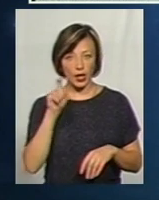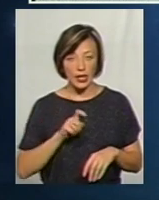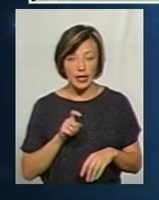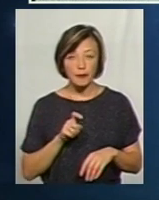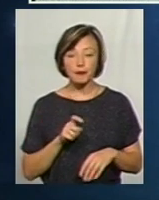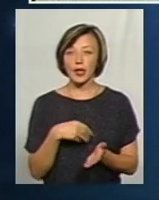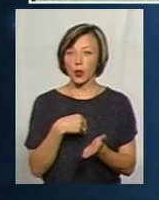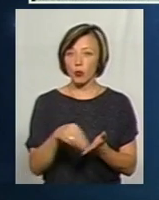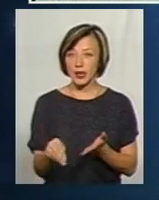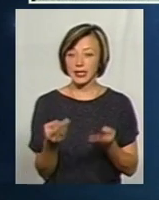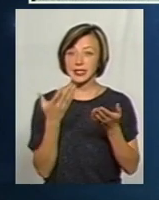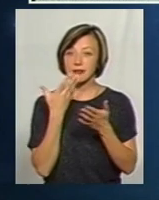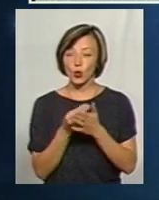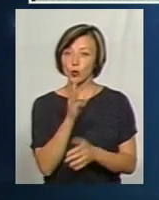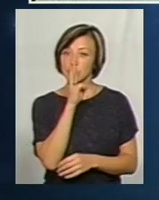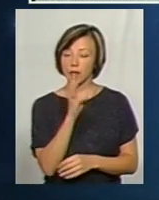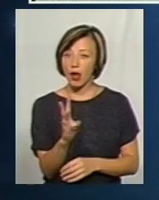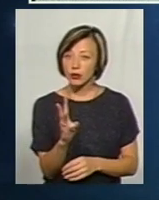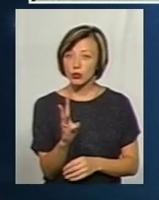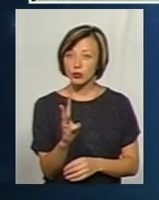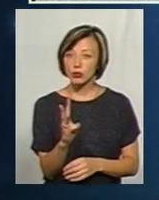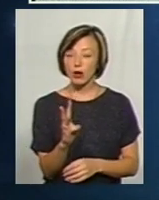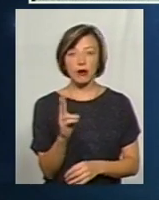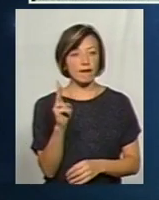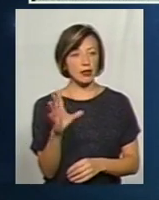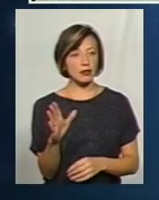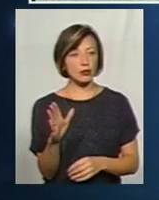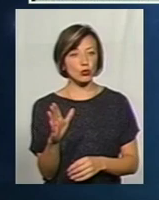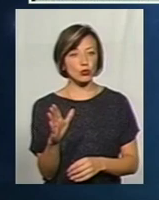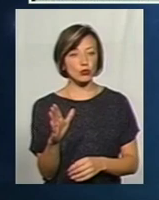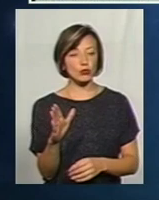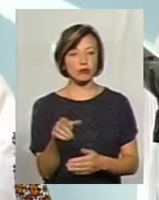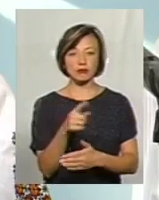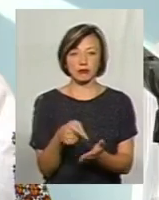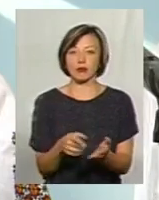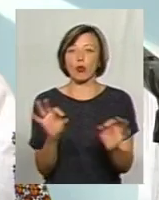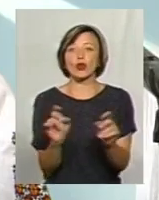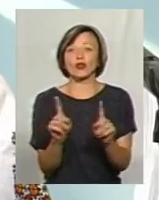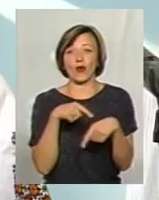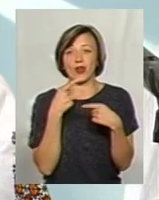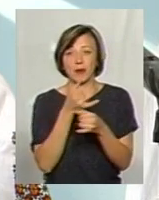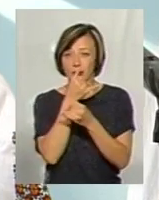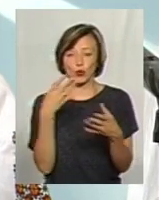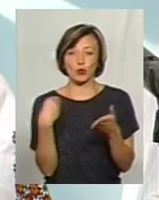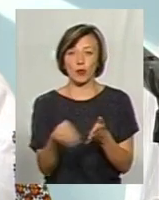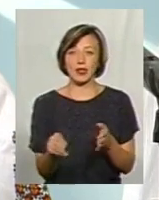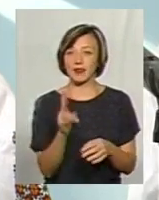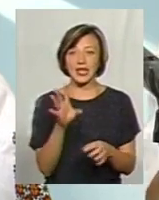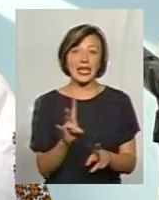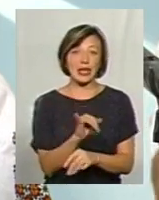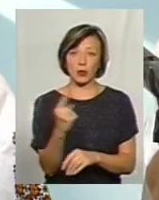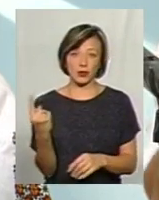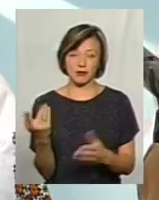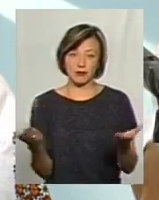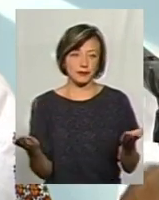працівників купити за свою зарплату, яку він отримує, квартиру. То про що ми говоримо? Ми не можемо купити квартиру ні один. ну,